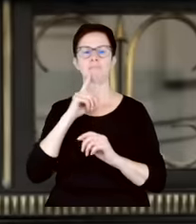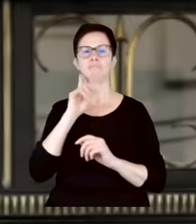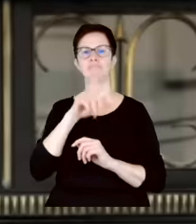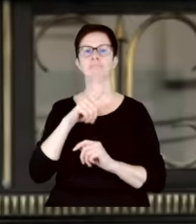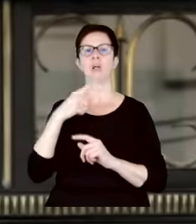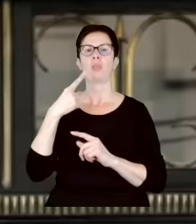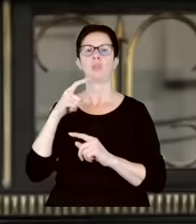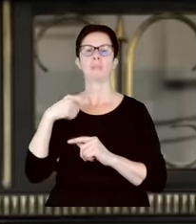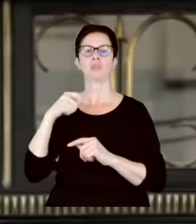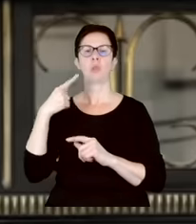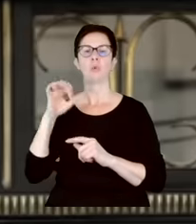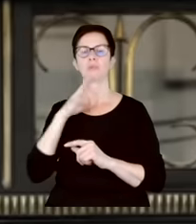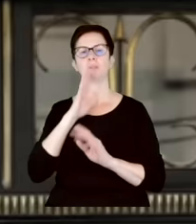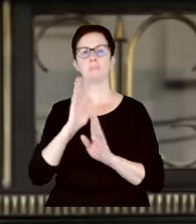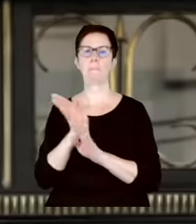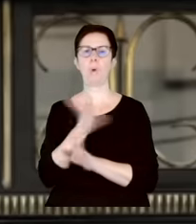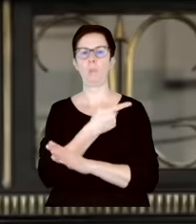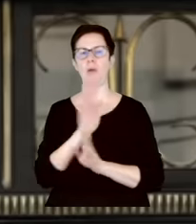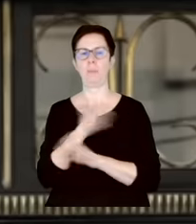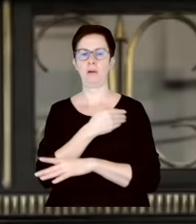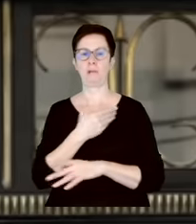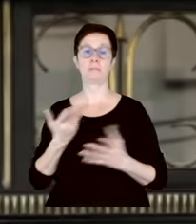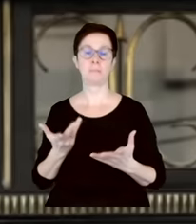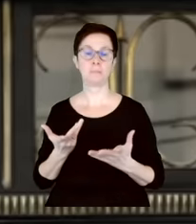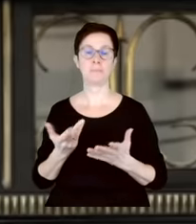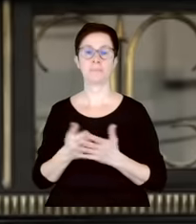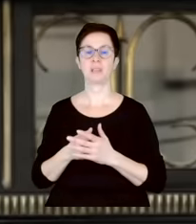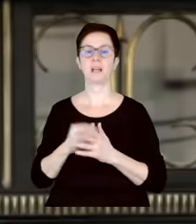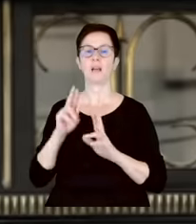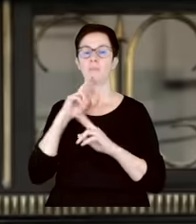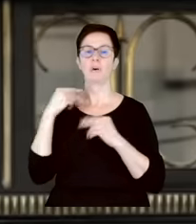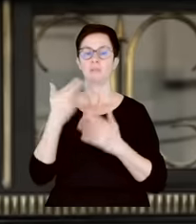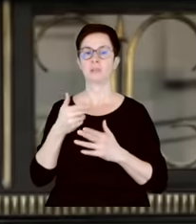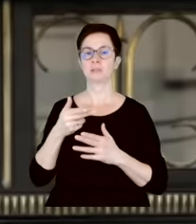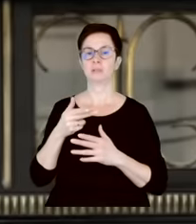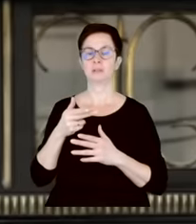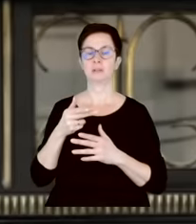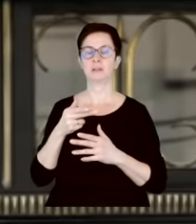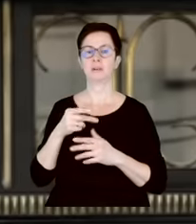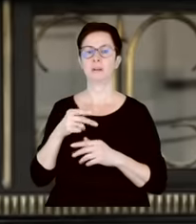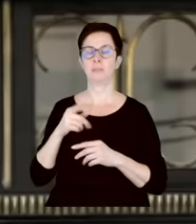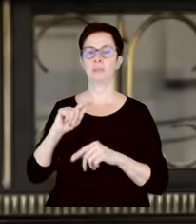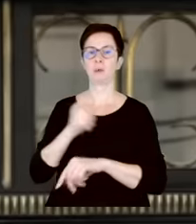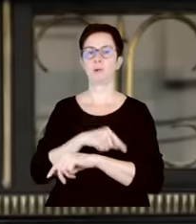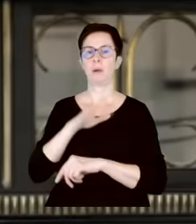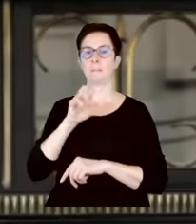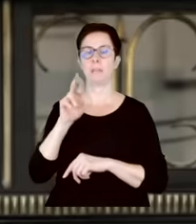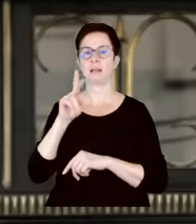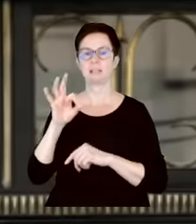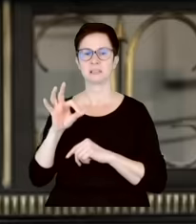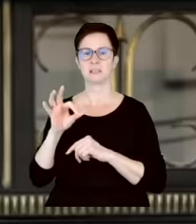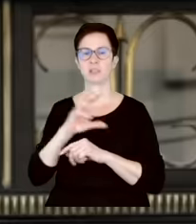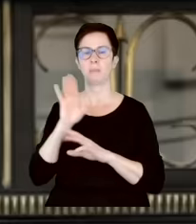bo możemy się spierać, czy przywrócenie prokuratora barskiego ze stanu spoczynku do funkcji prokuratora krajowego było zgodne czy